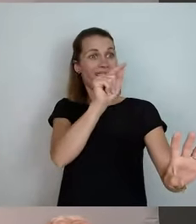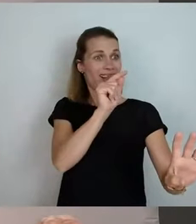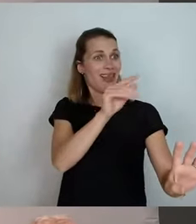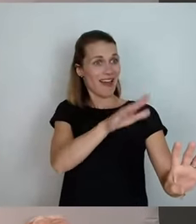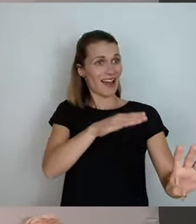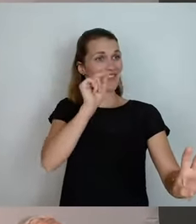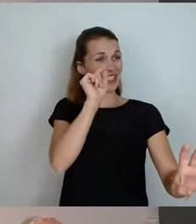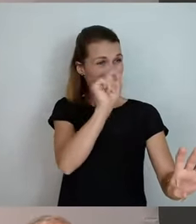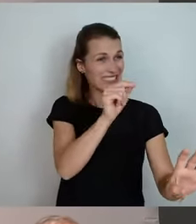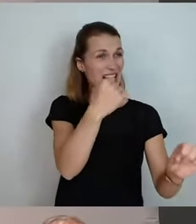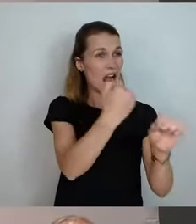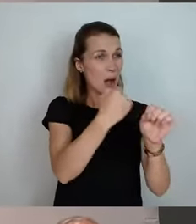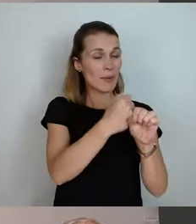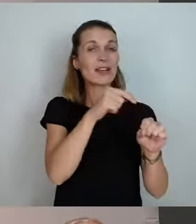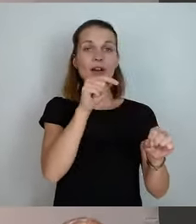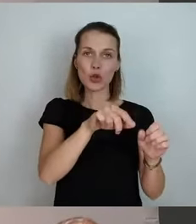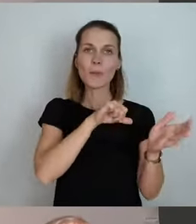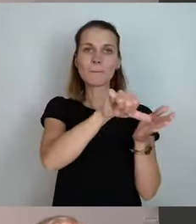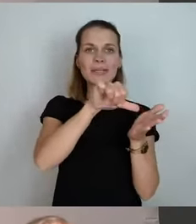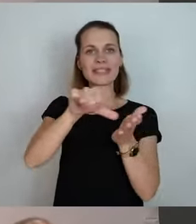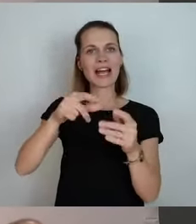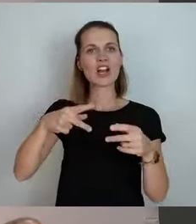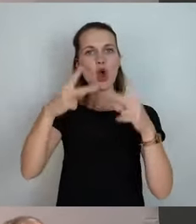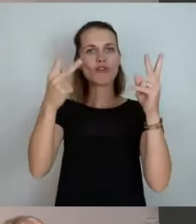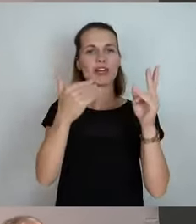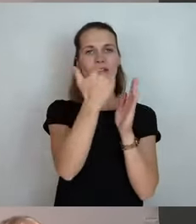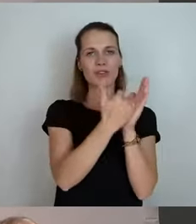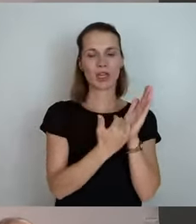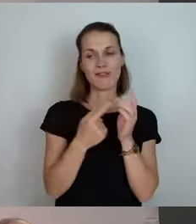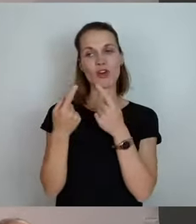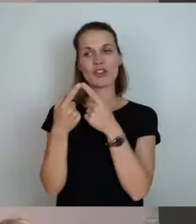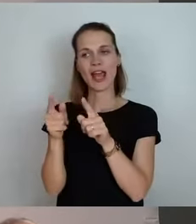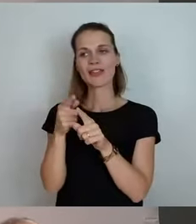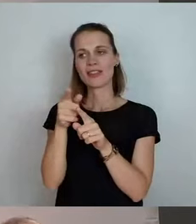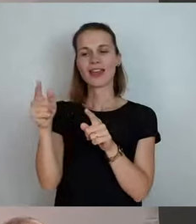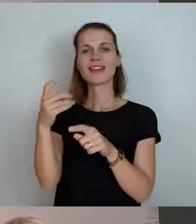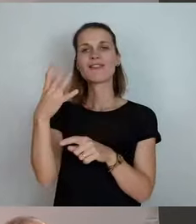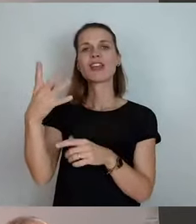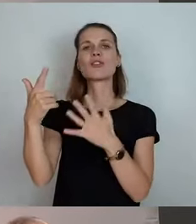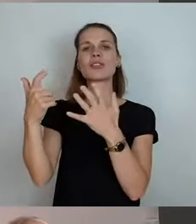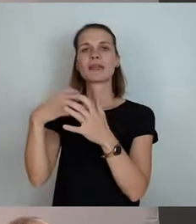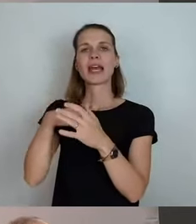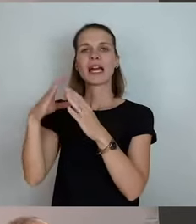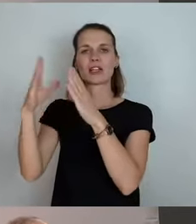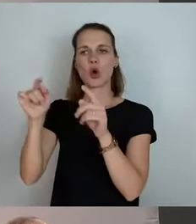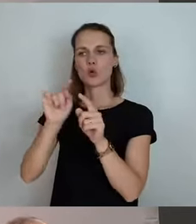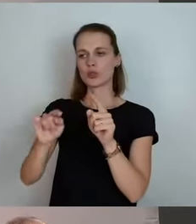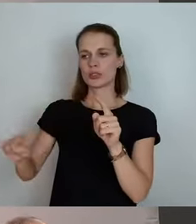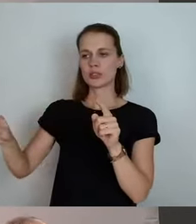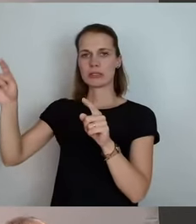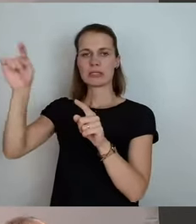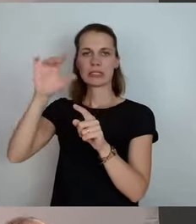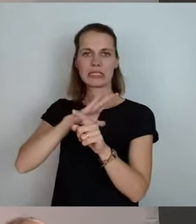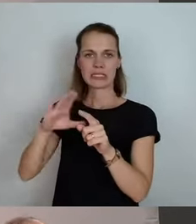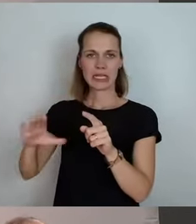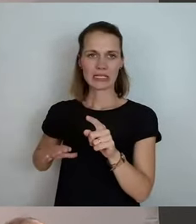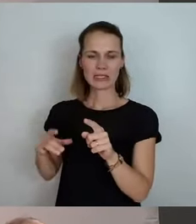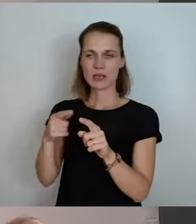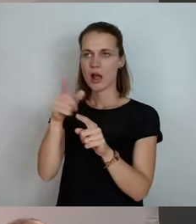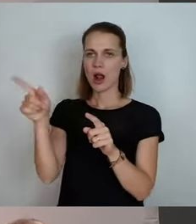öffentlichen Tarif zahlen. Und in den anderen 74 Häusern in Sachsen, die müssten alle